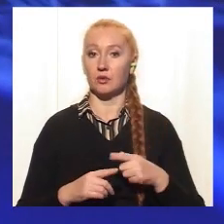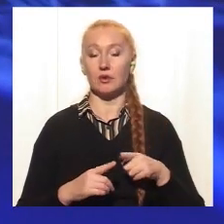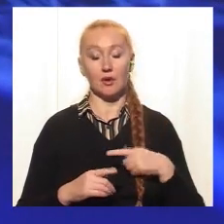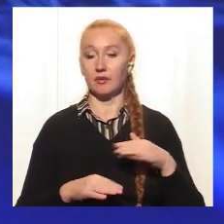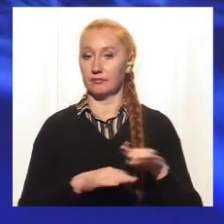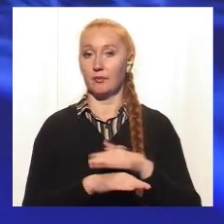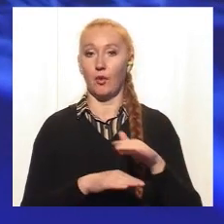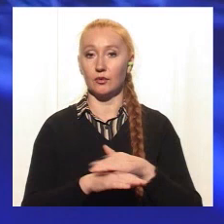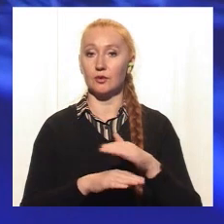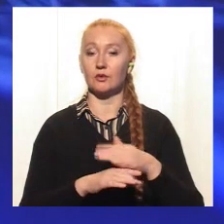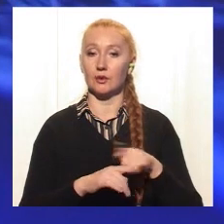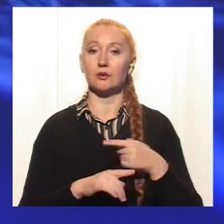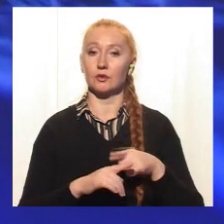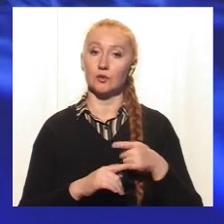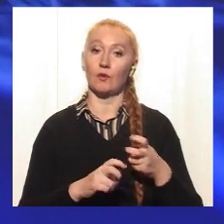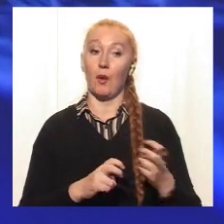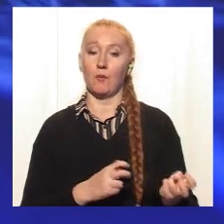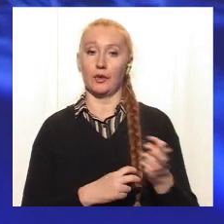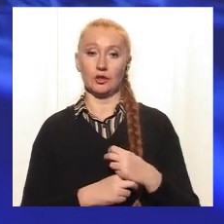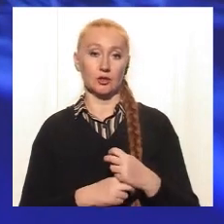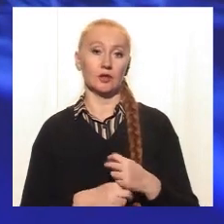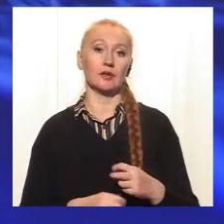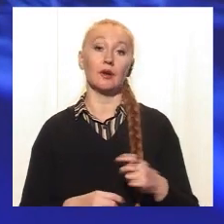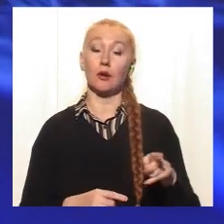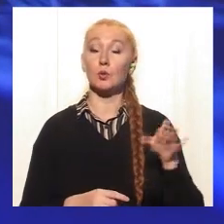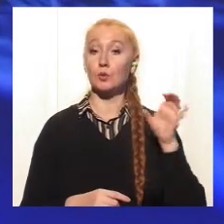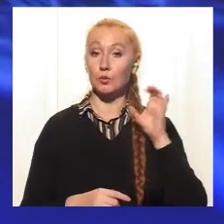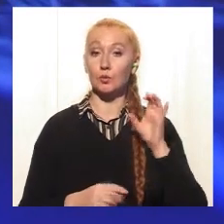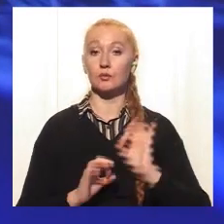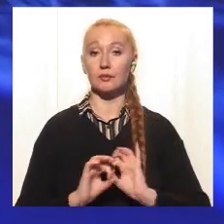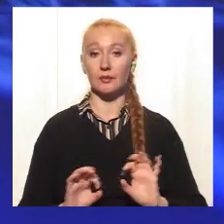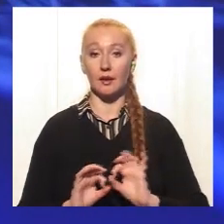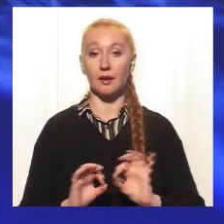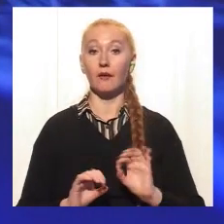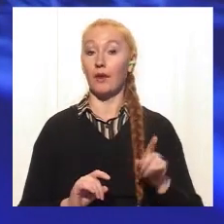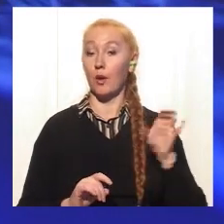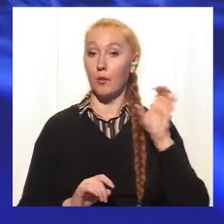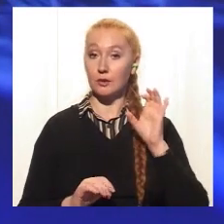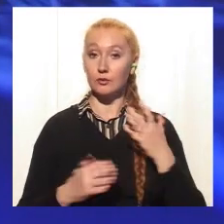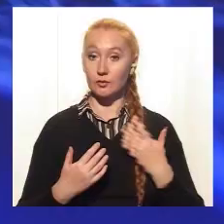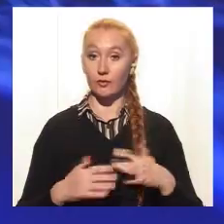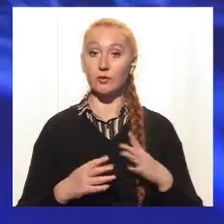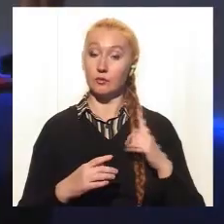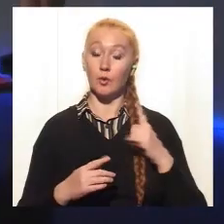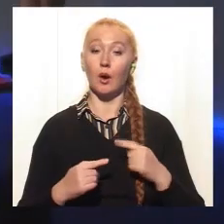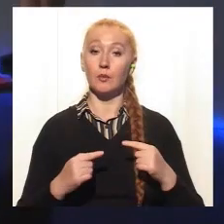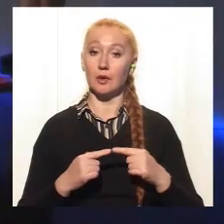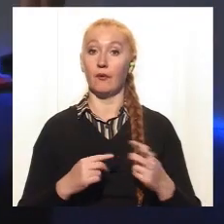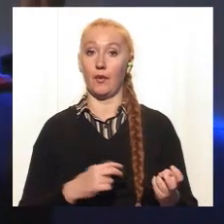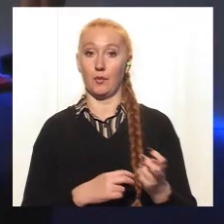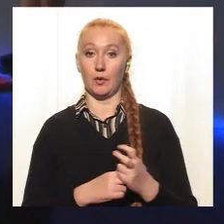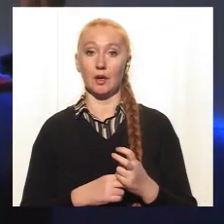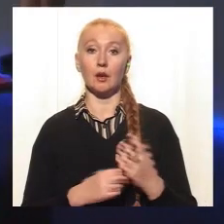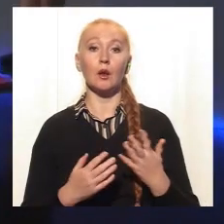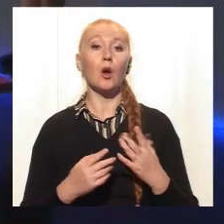хвалю, и говорю, какие вы умнички, что вы пришли. Они слушают, и потом я им говорю, вы послушали, определились, придете, я вам